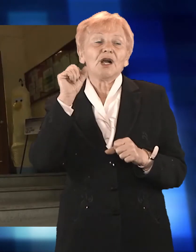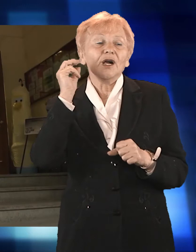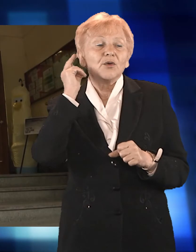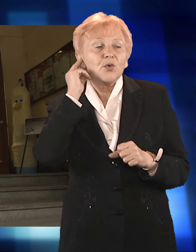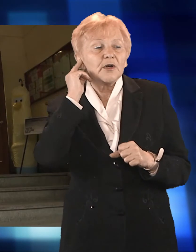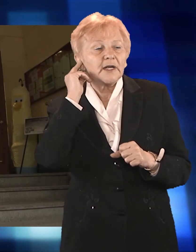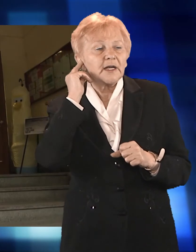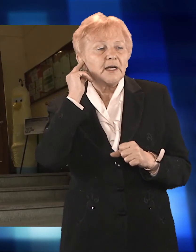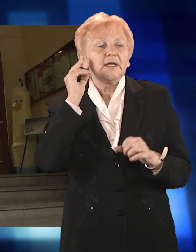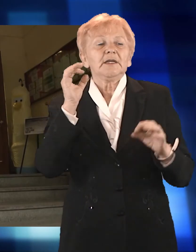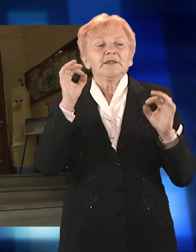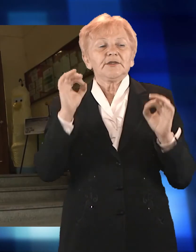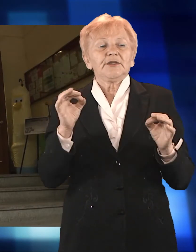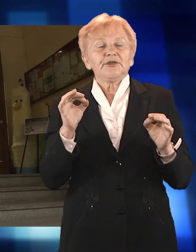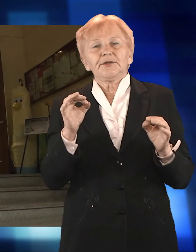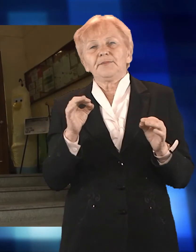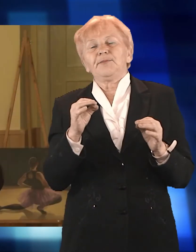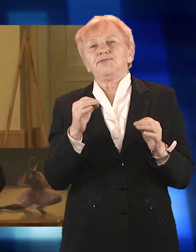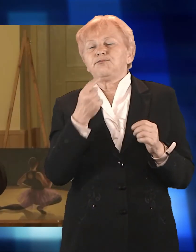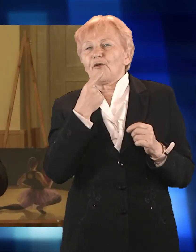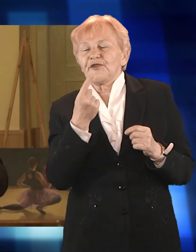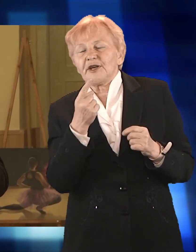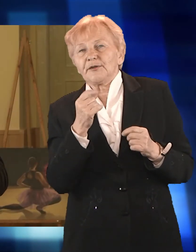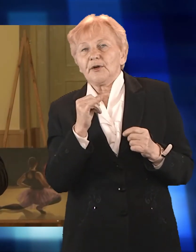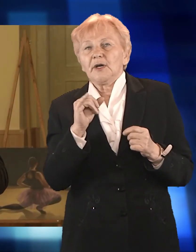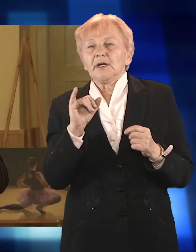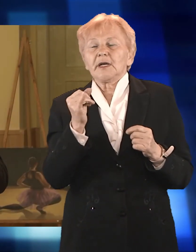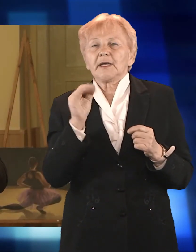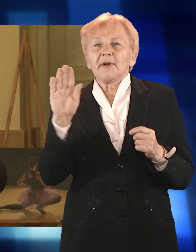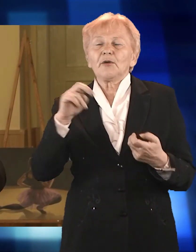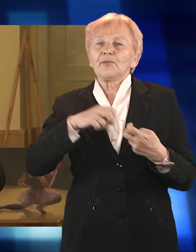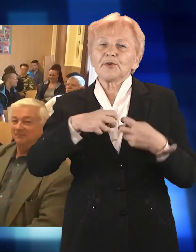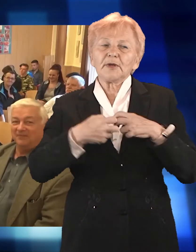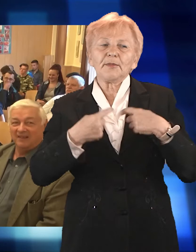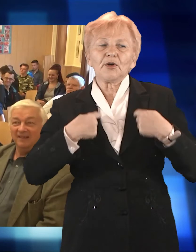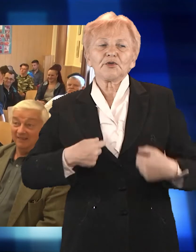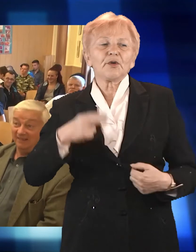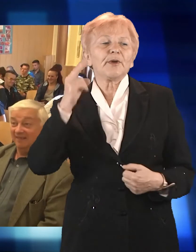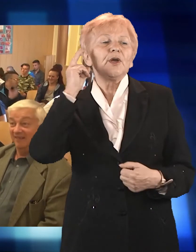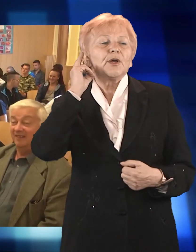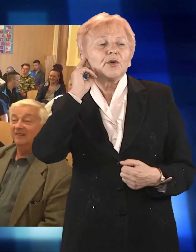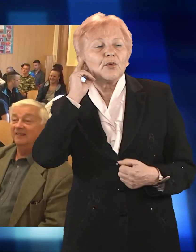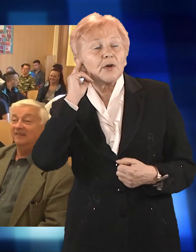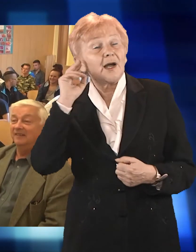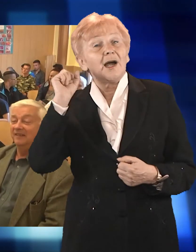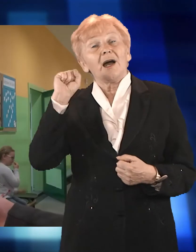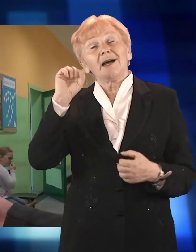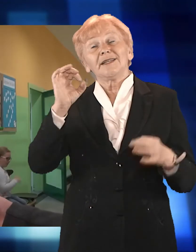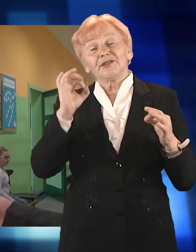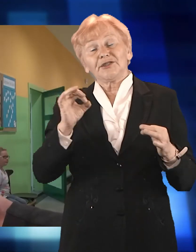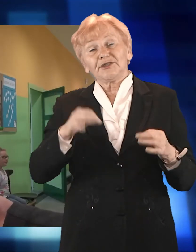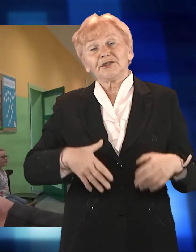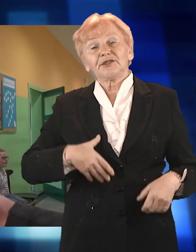Szkolno-Wychowawczym dla Niesłyszących i Słabosłyszących uświadomiano o problemach, z jakimi na co dzień borykają się osoby niesłyszące.